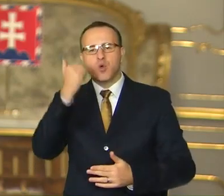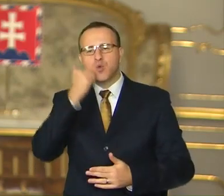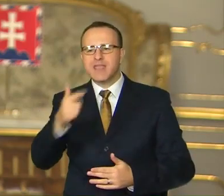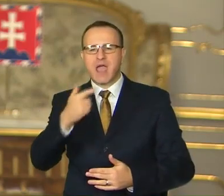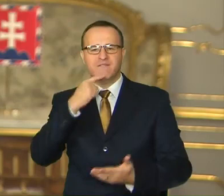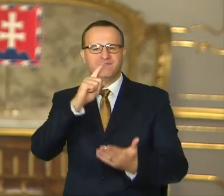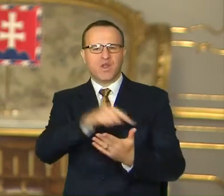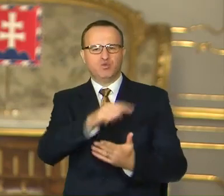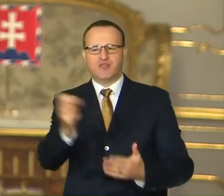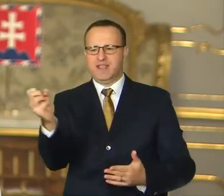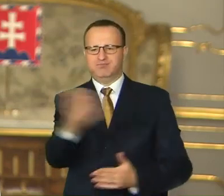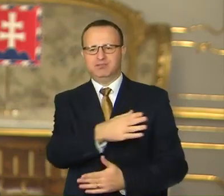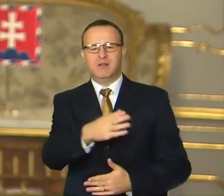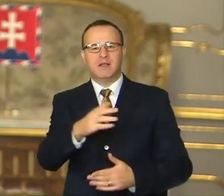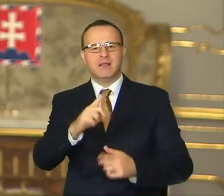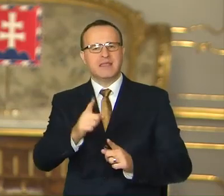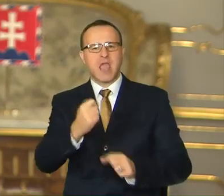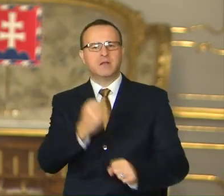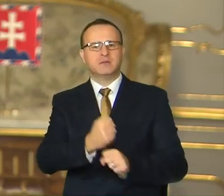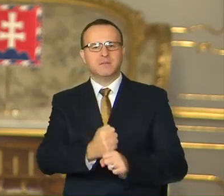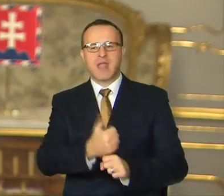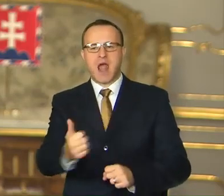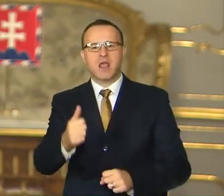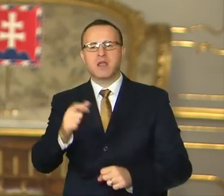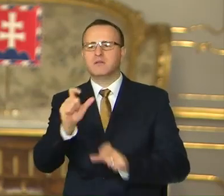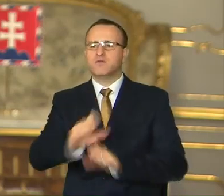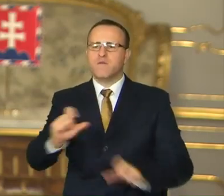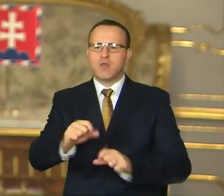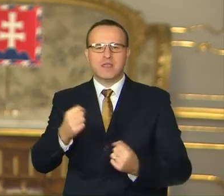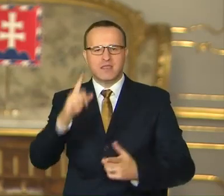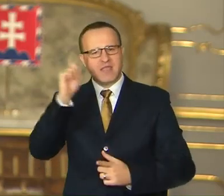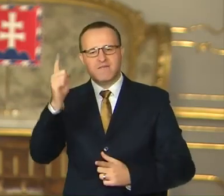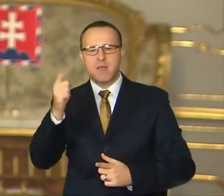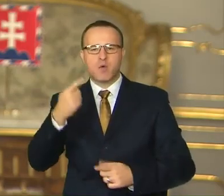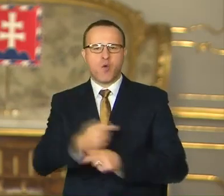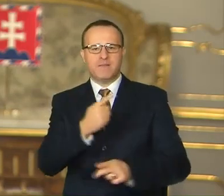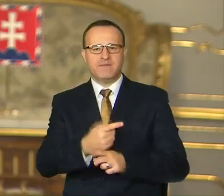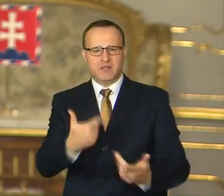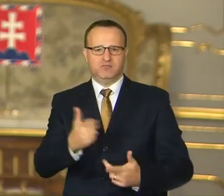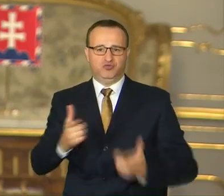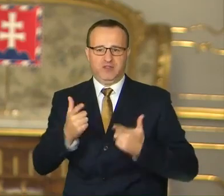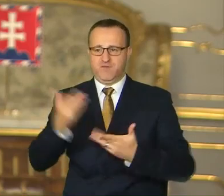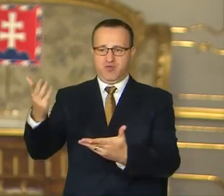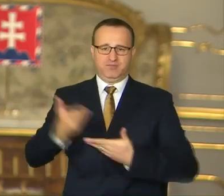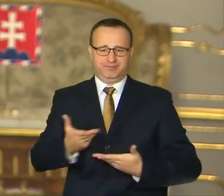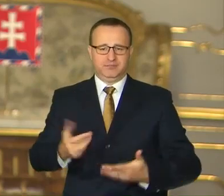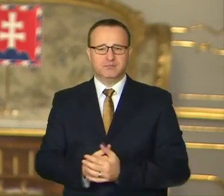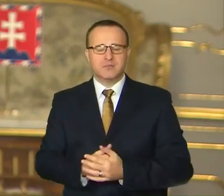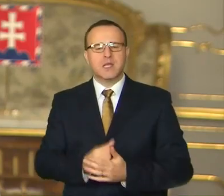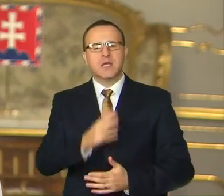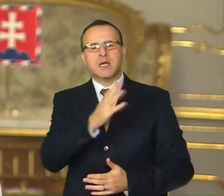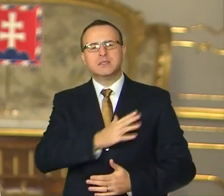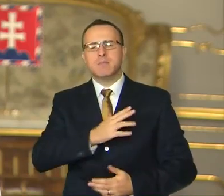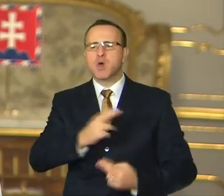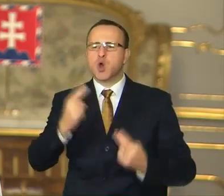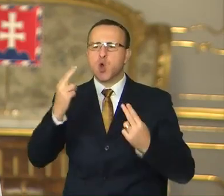svoje skutky, ale pre atribúty, ktoré nevedia ovplyvniť, lebo im ich nadelil život sám. Chcem oceniť